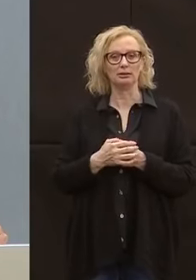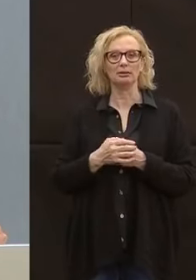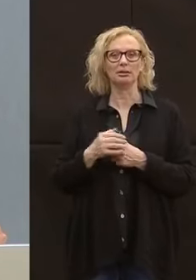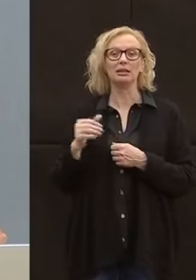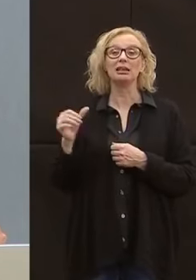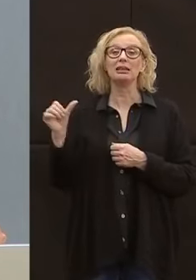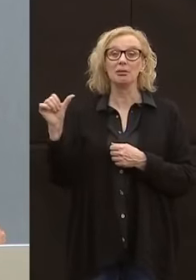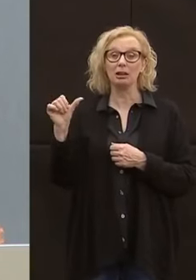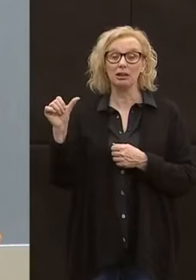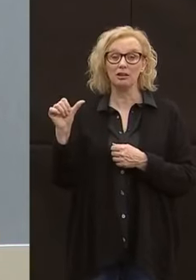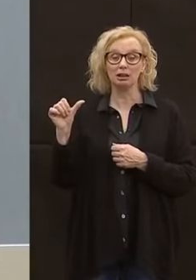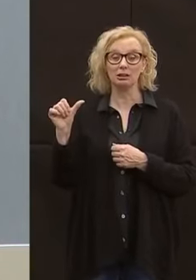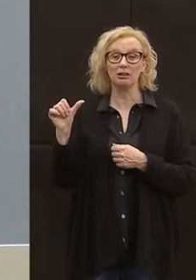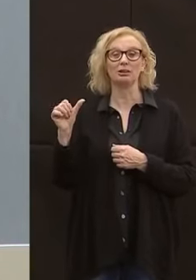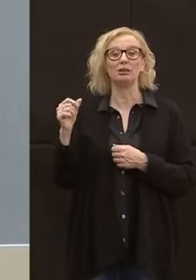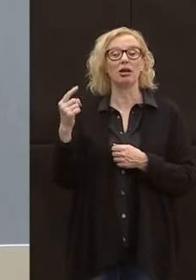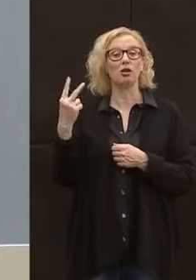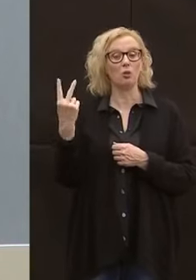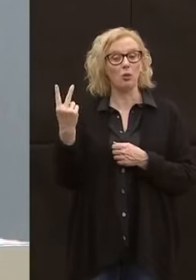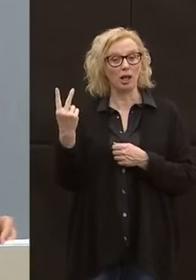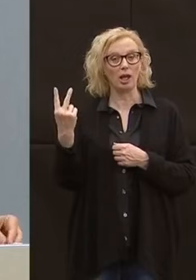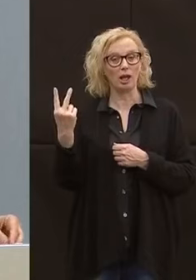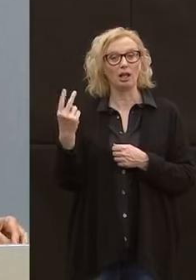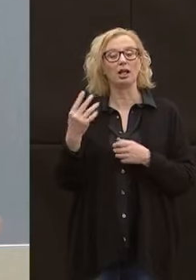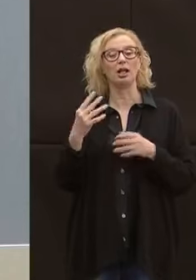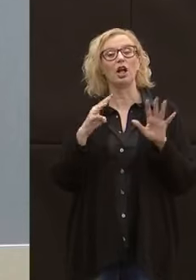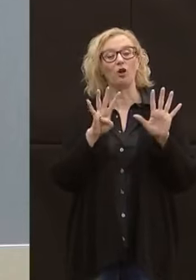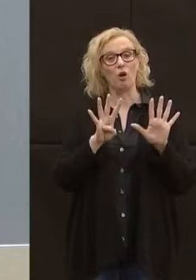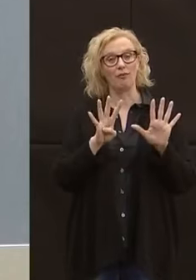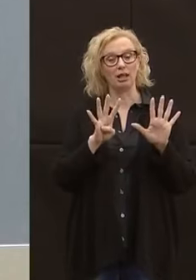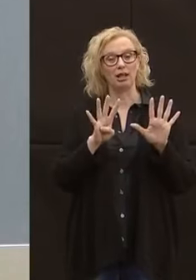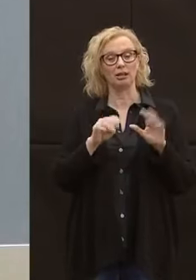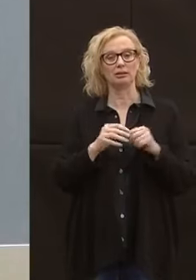A San Martino di Castrozza Primiero, a case in più per un totale di 9